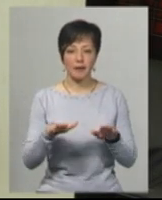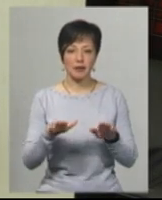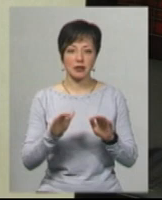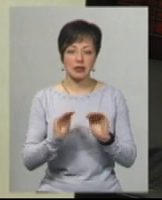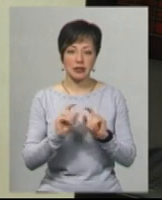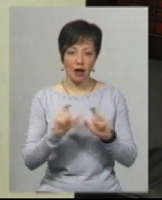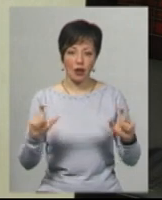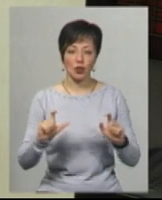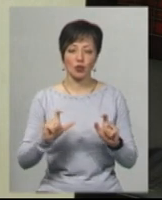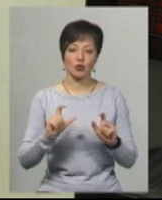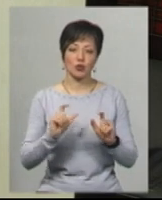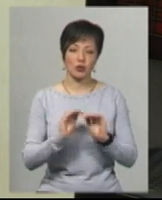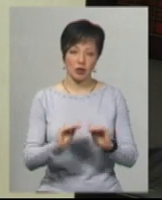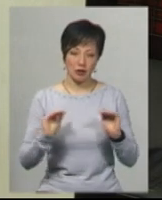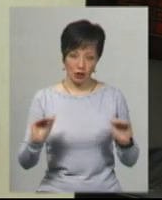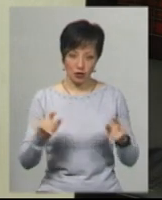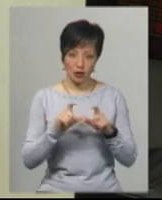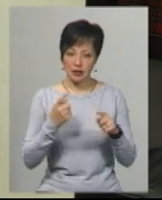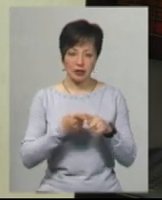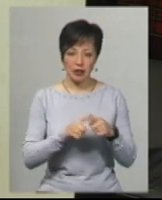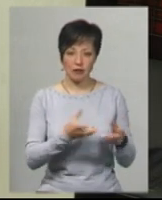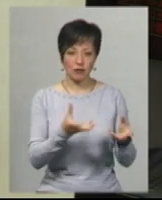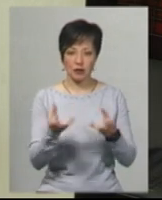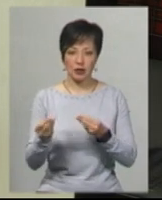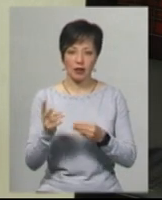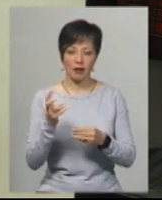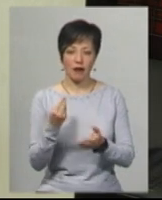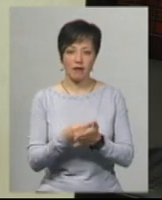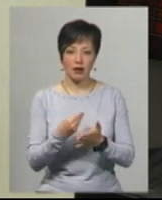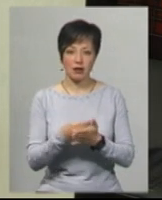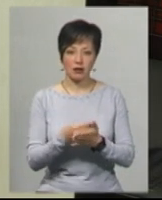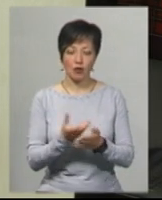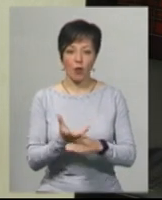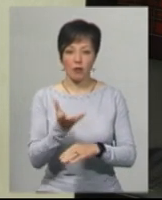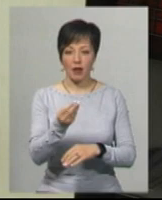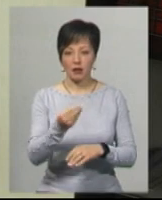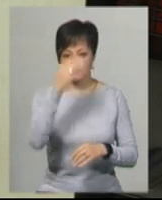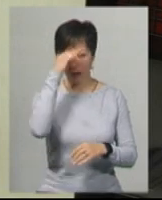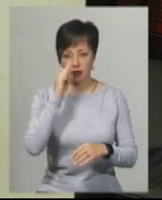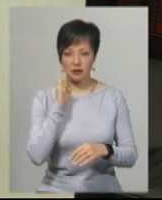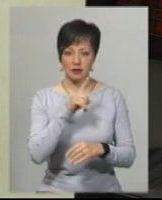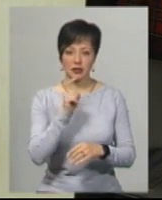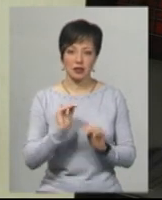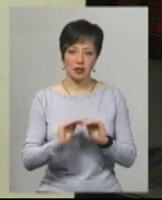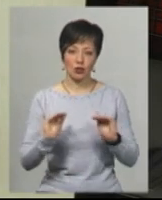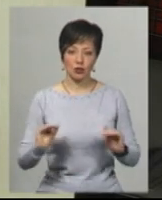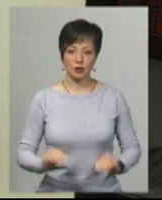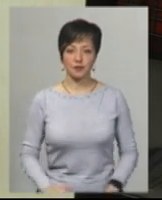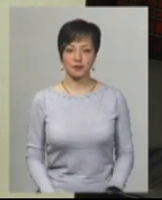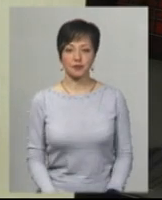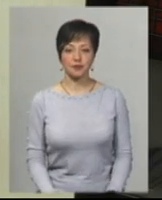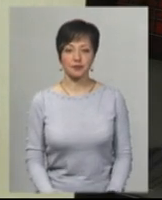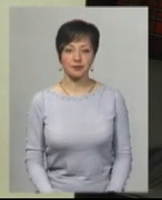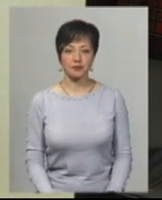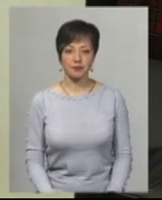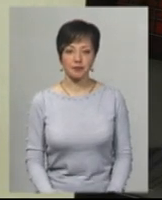дошкільної освіти. Тому це не вплине ніяким чином на вартість оплати за перебування